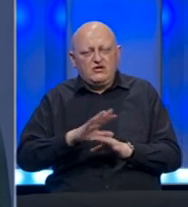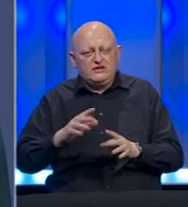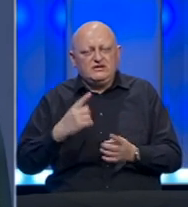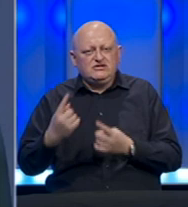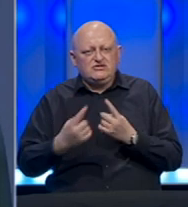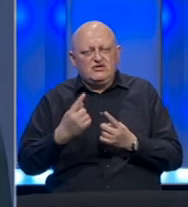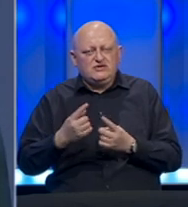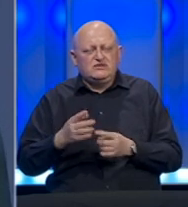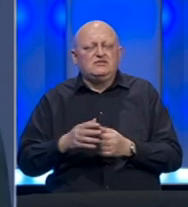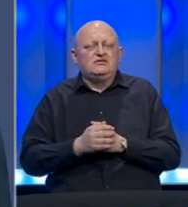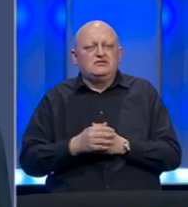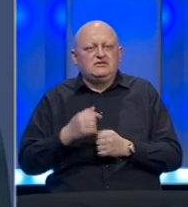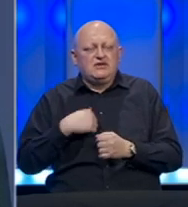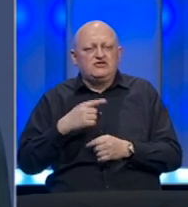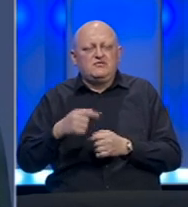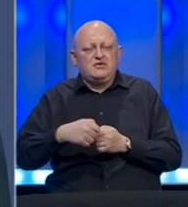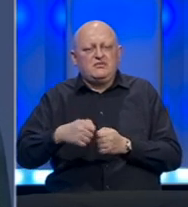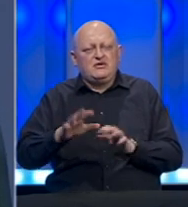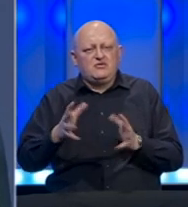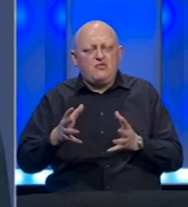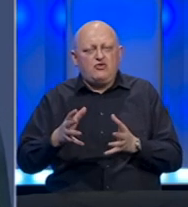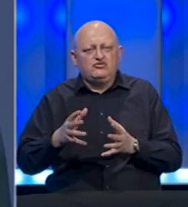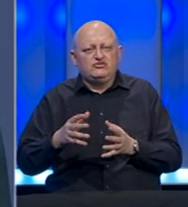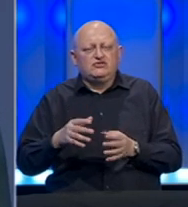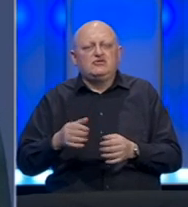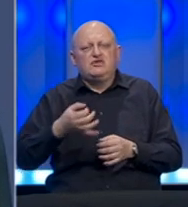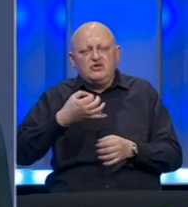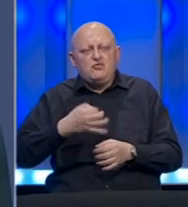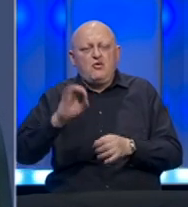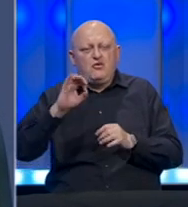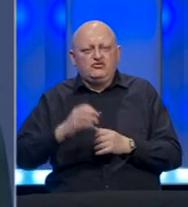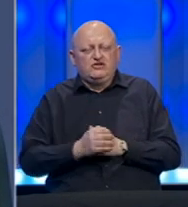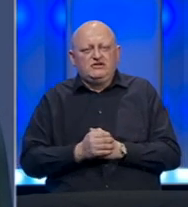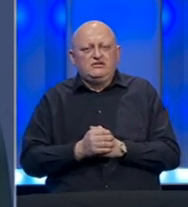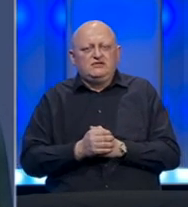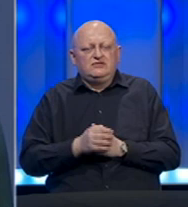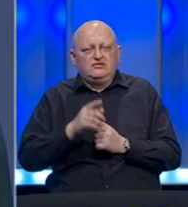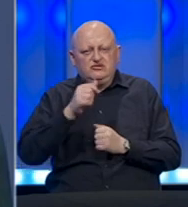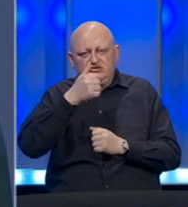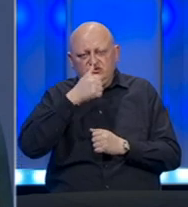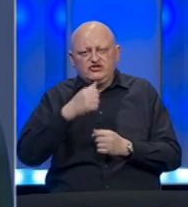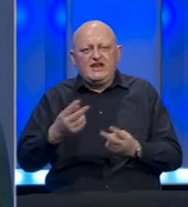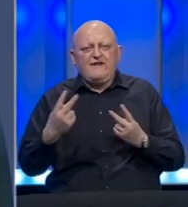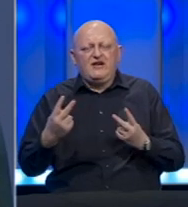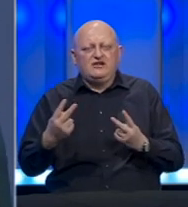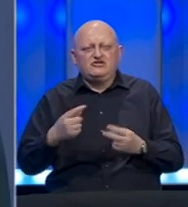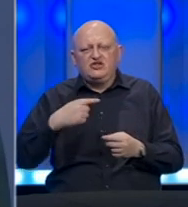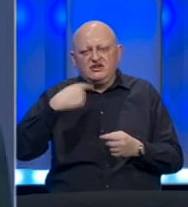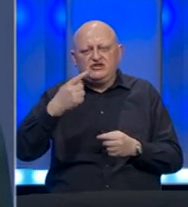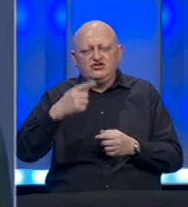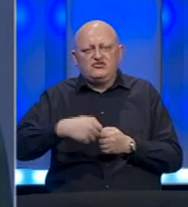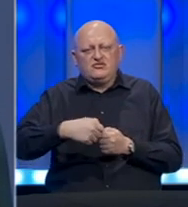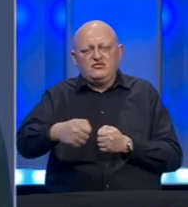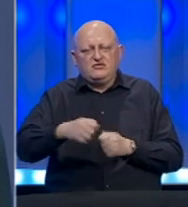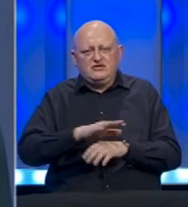situacija biti tako da ćemo s ovim mjerama možda ih i unaprijediti. Što je bitno reći, iz ovih